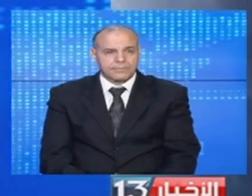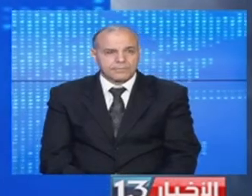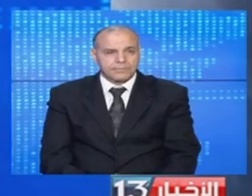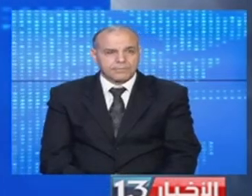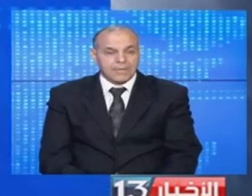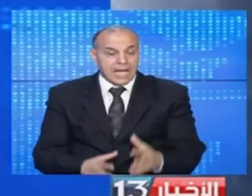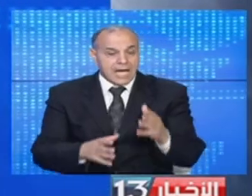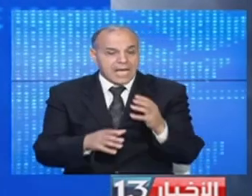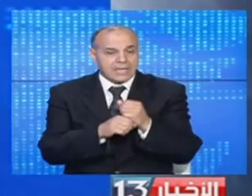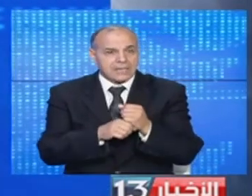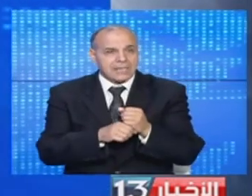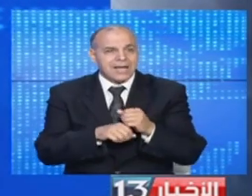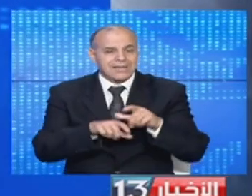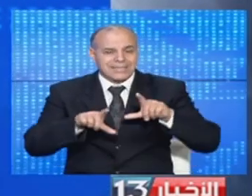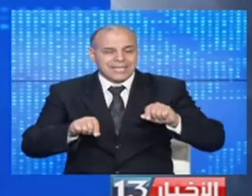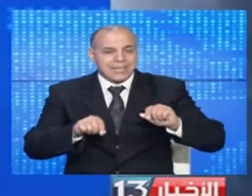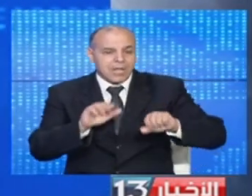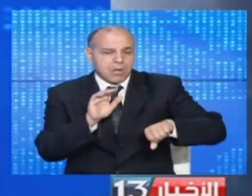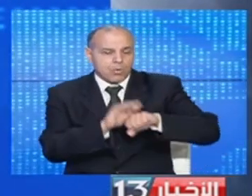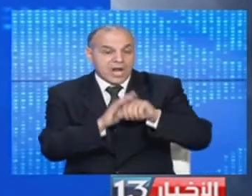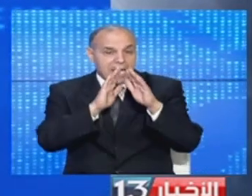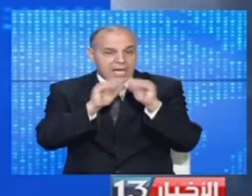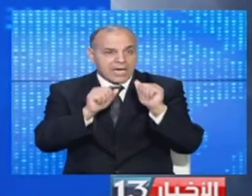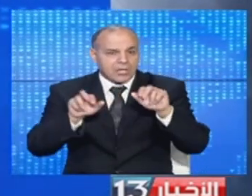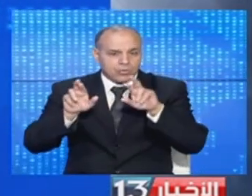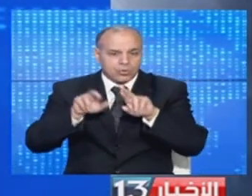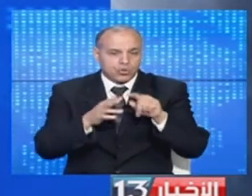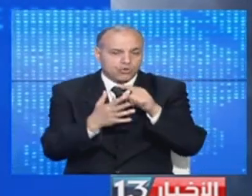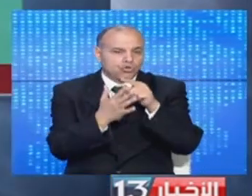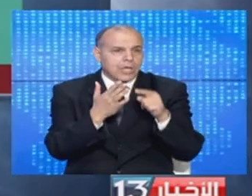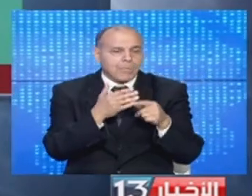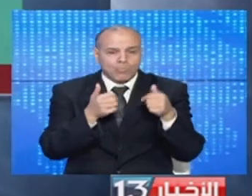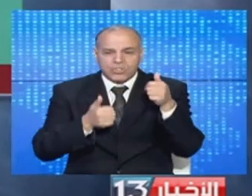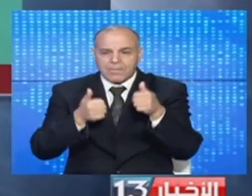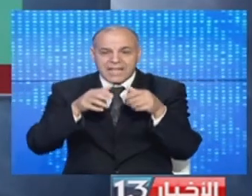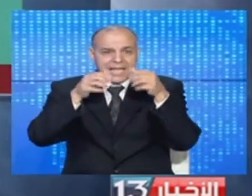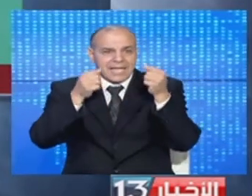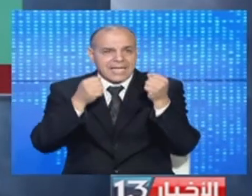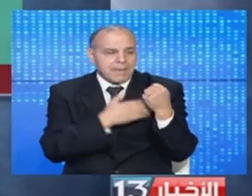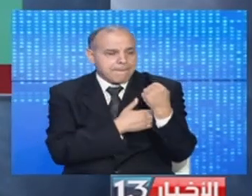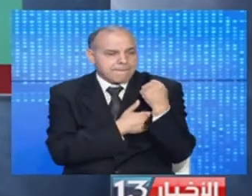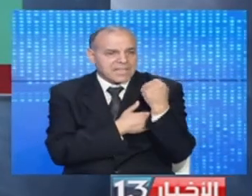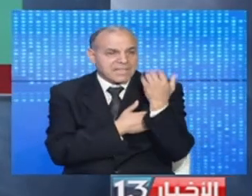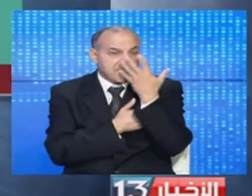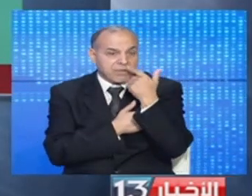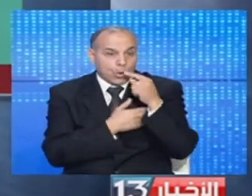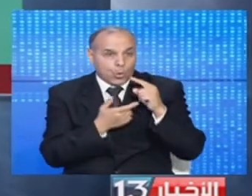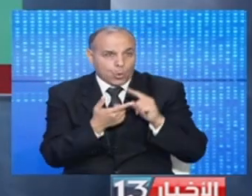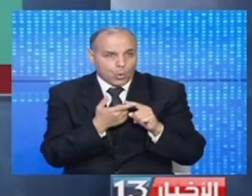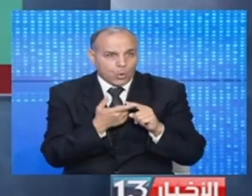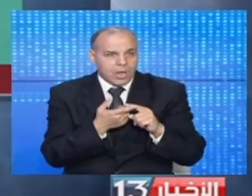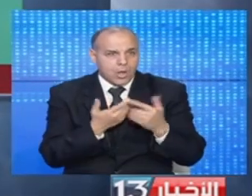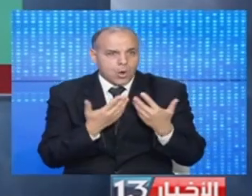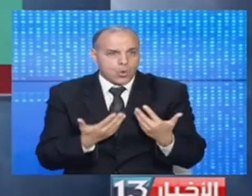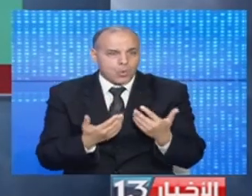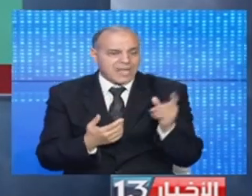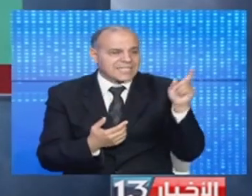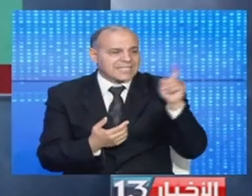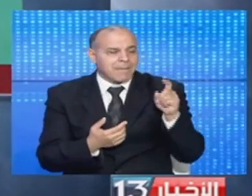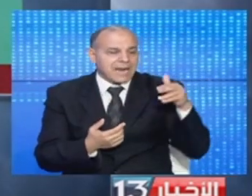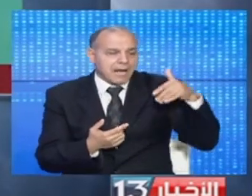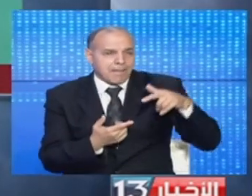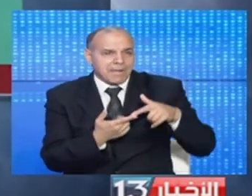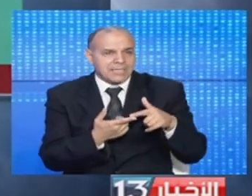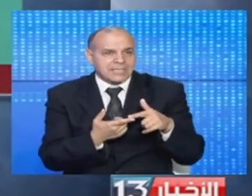يحتضن أستاذ القاهرة الدولي مساء اليوم نصف نهائي مسابقة كأس رابطة الأبطال الإفريقية عندما يلاقي زمالك